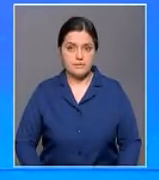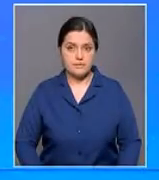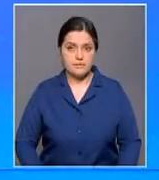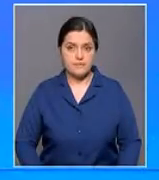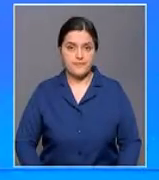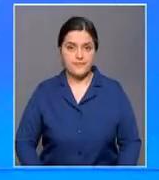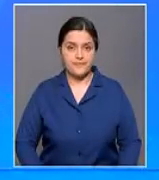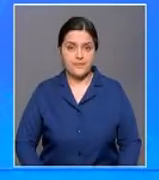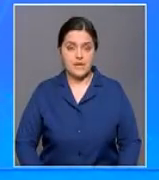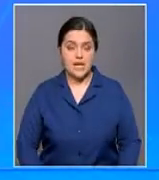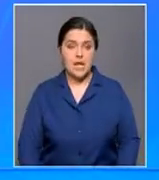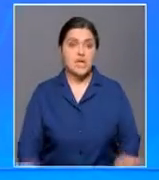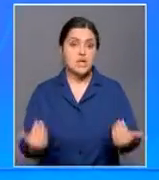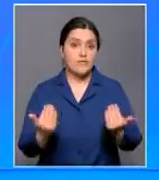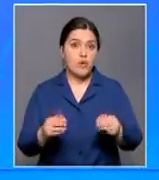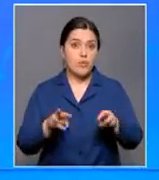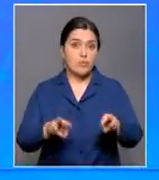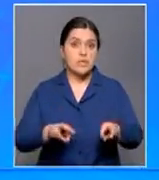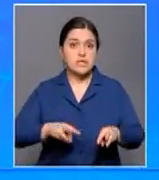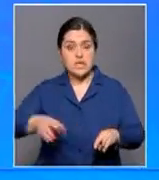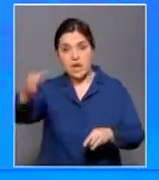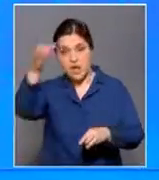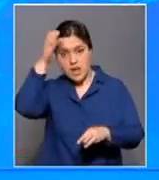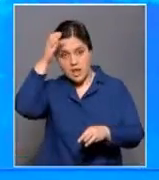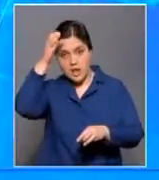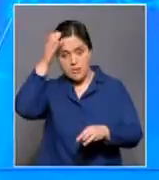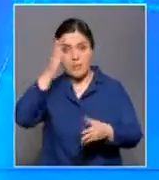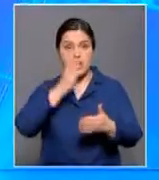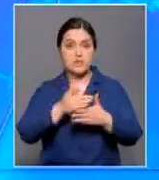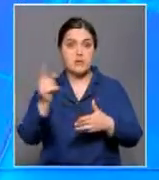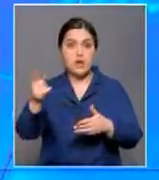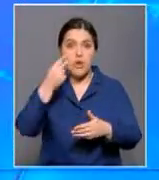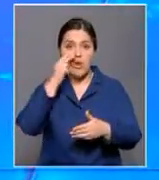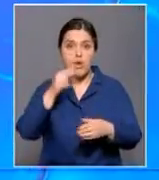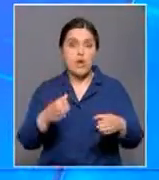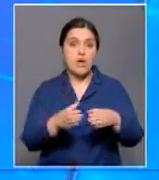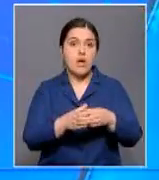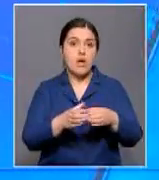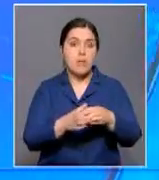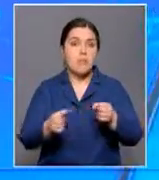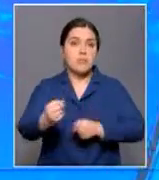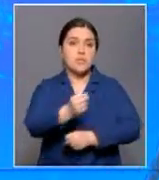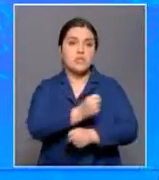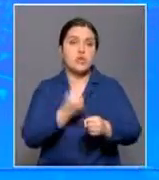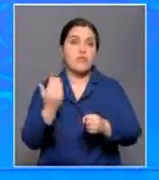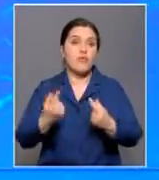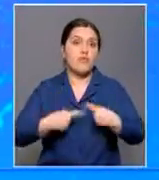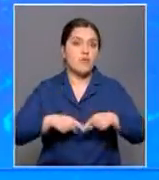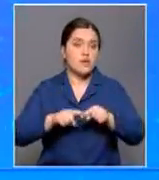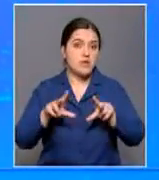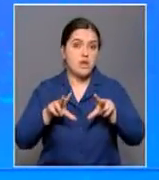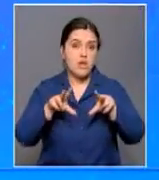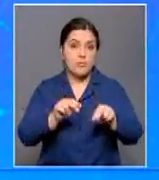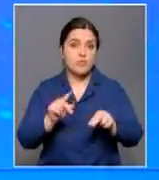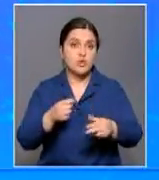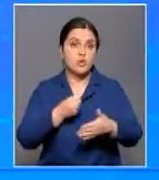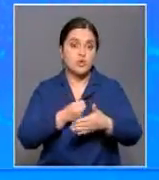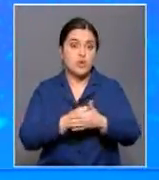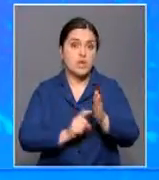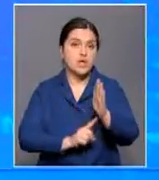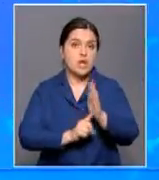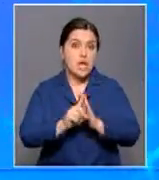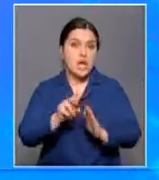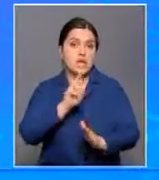И сегодня же Ирланд Сагадиев опроверг обвинения о командных перемещениях в его ведомстве. Он заверил, что до прихода в